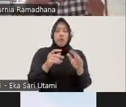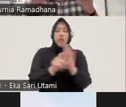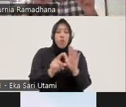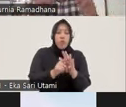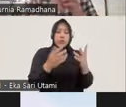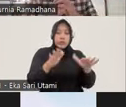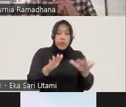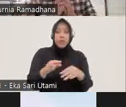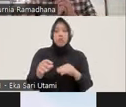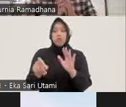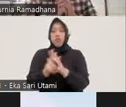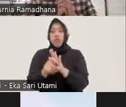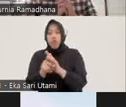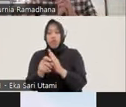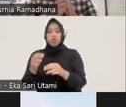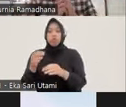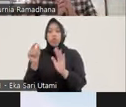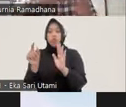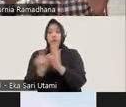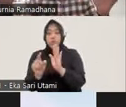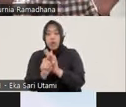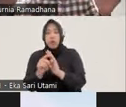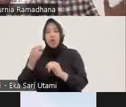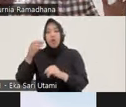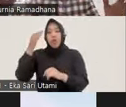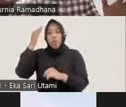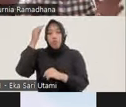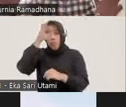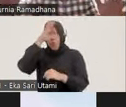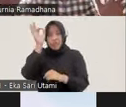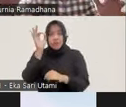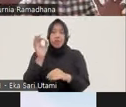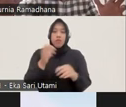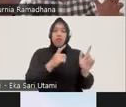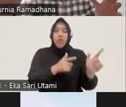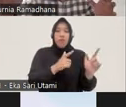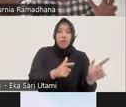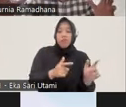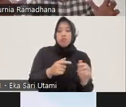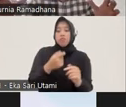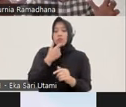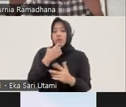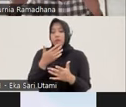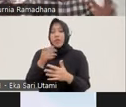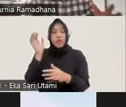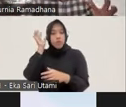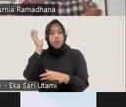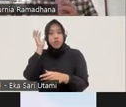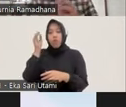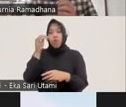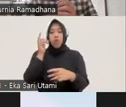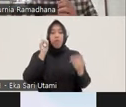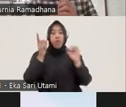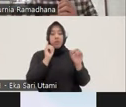TNI, mungkin, teman-teman. Lalu, undang-undang yang terkait dengan isu politik, itu dikebut